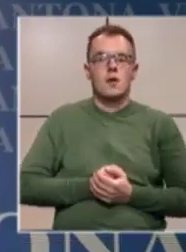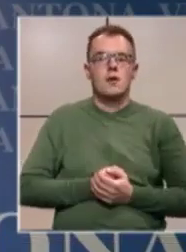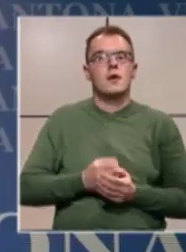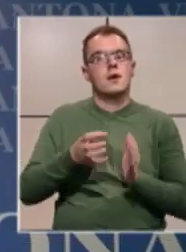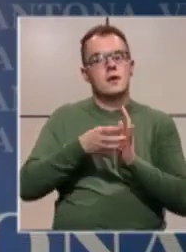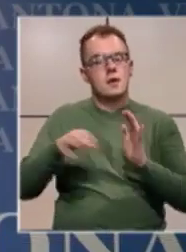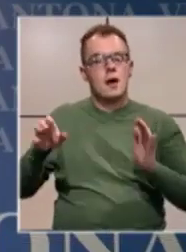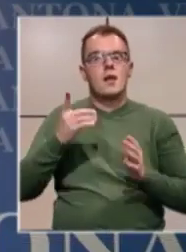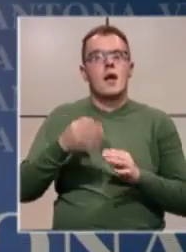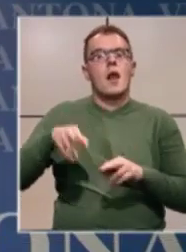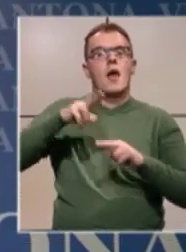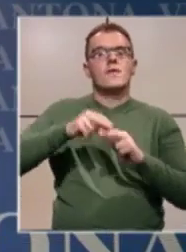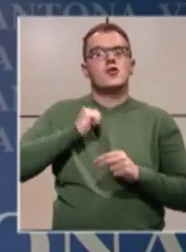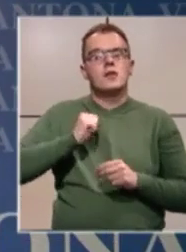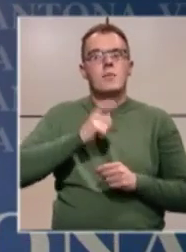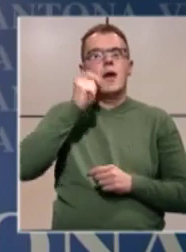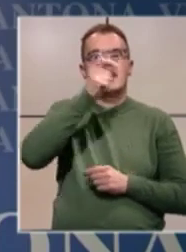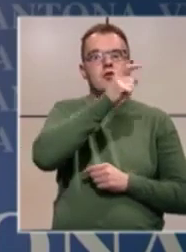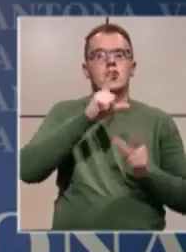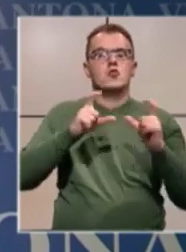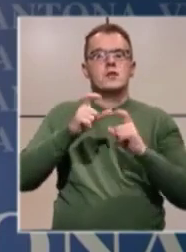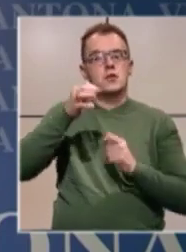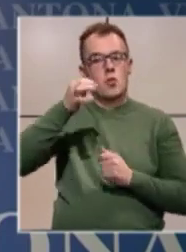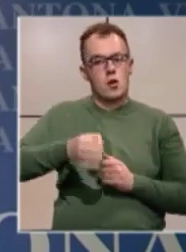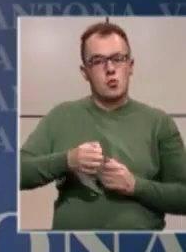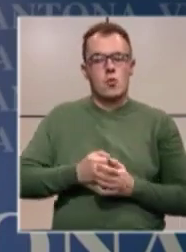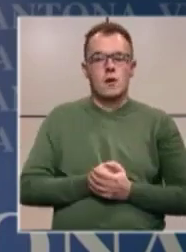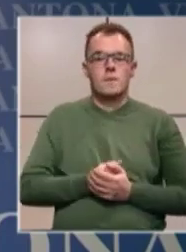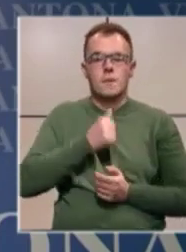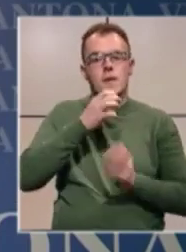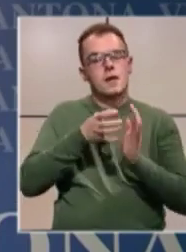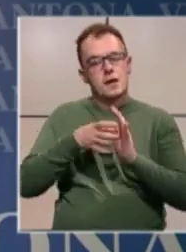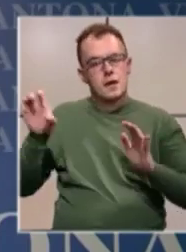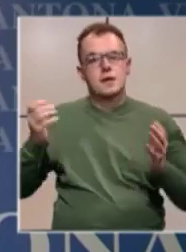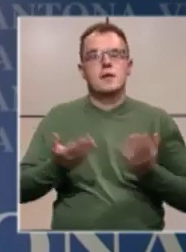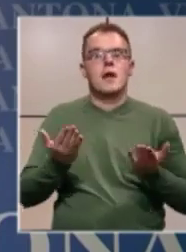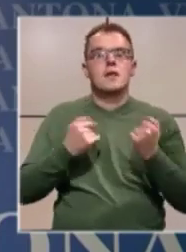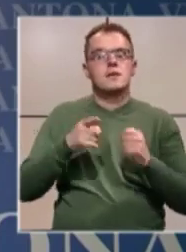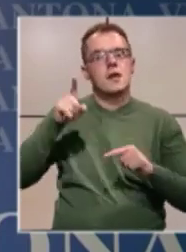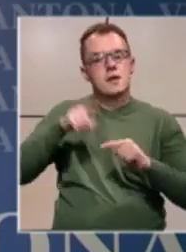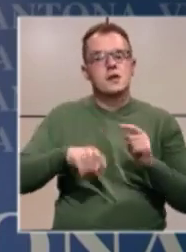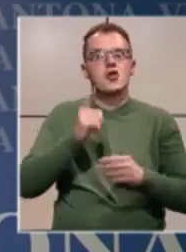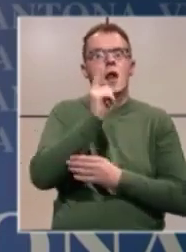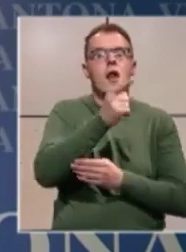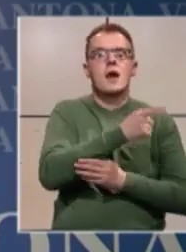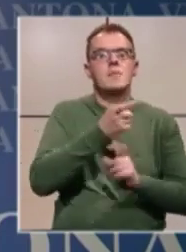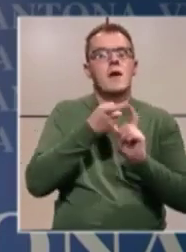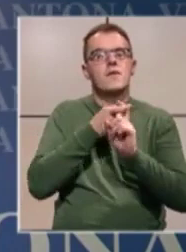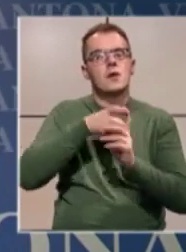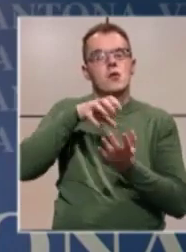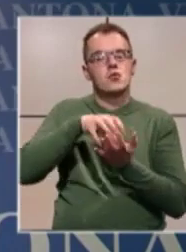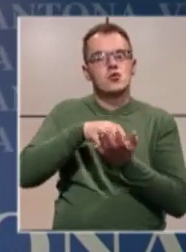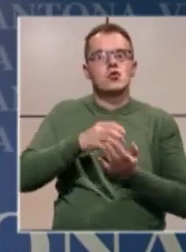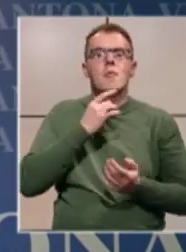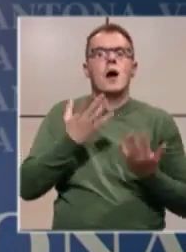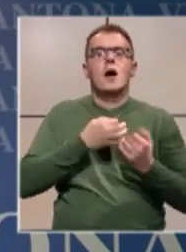I dalje najviše trpe građani i građanki UNSK-Sanskog kantona. I dalje se, evo, i krše se naredbe federalnog štaba